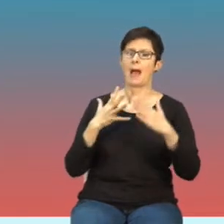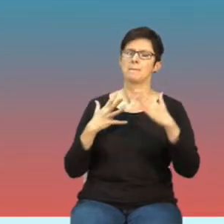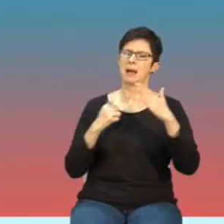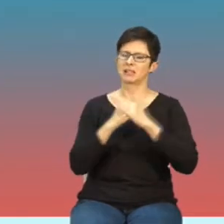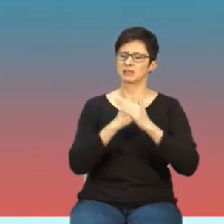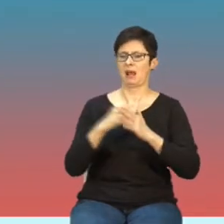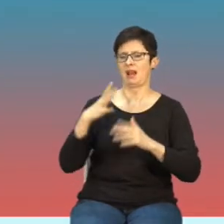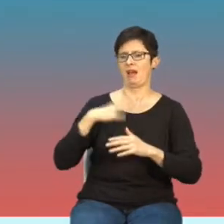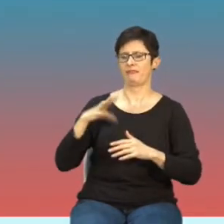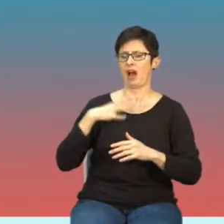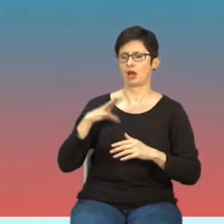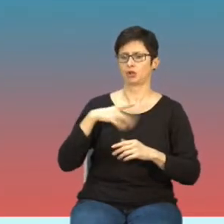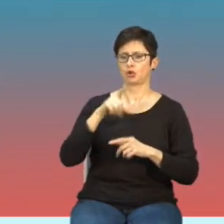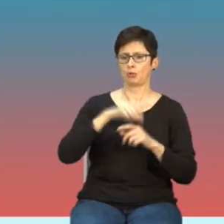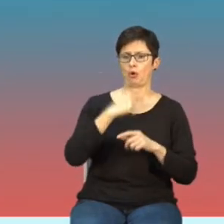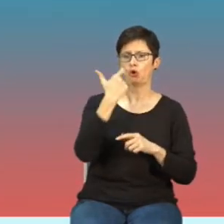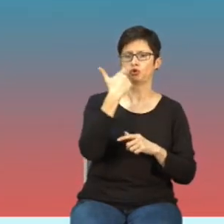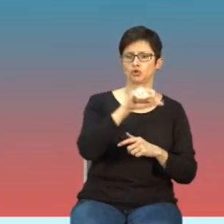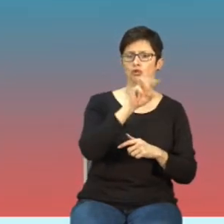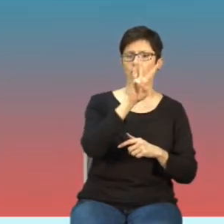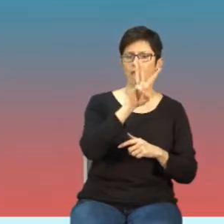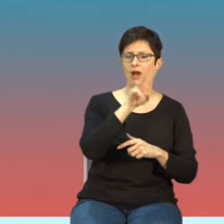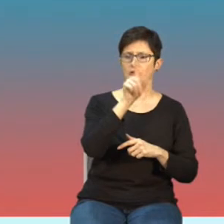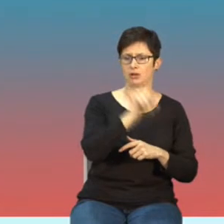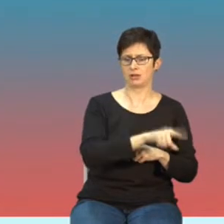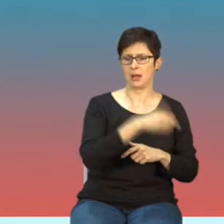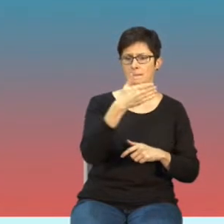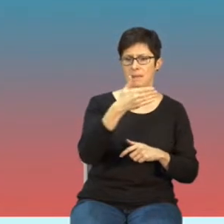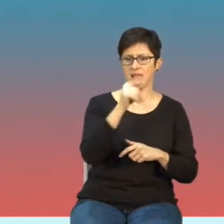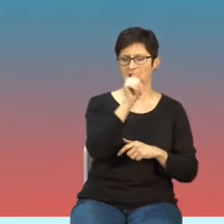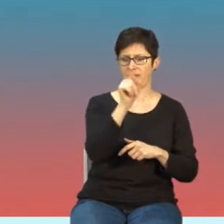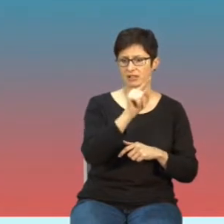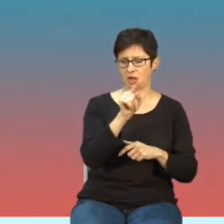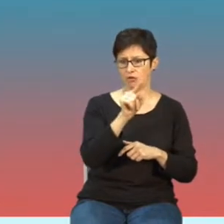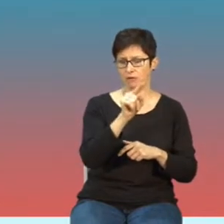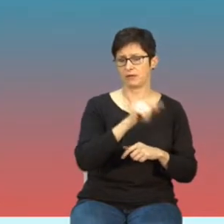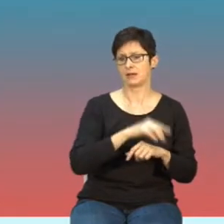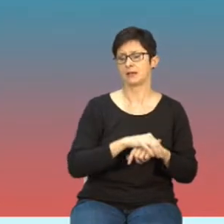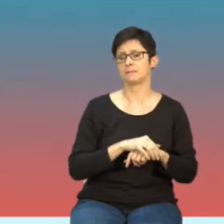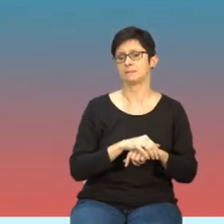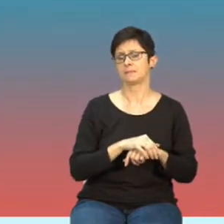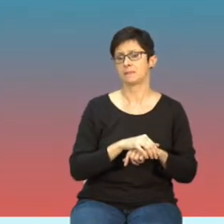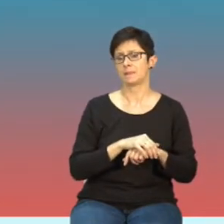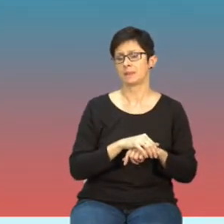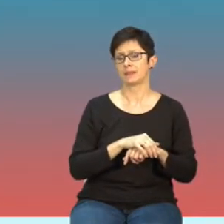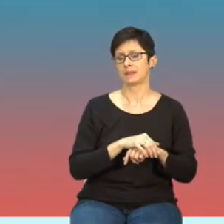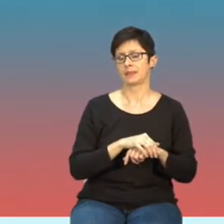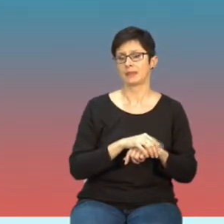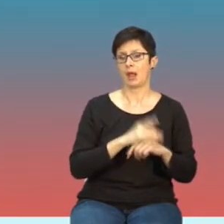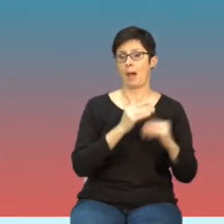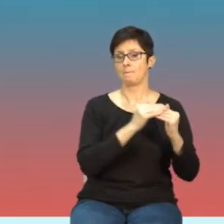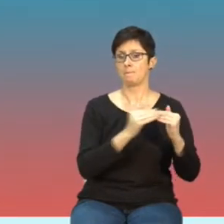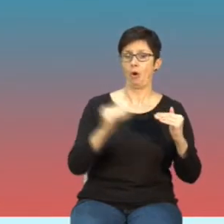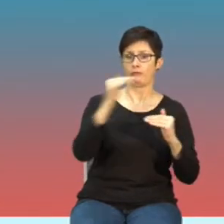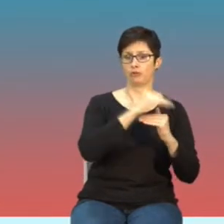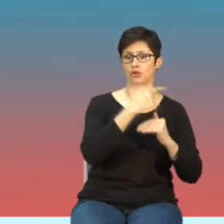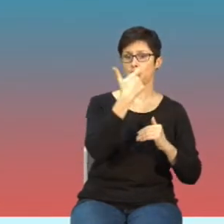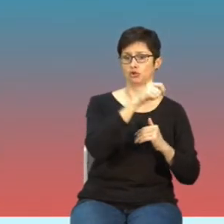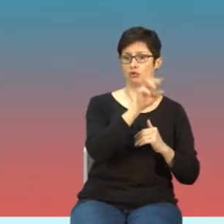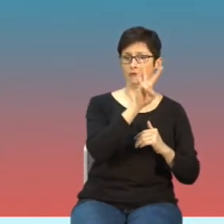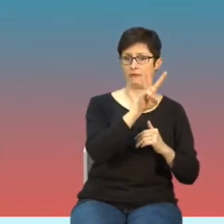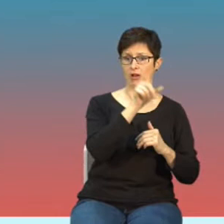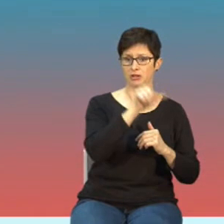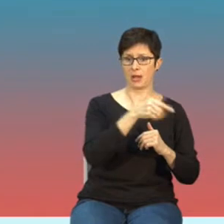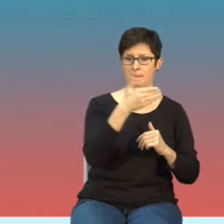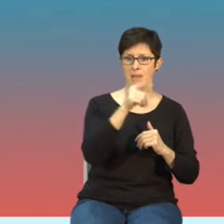dopuszczalna to było 100 Wt na metr kwadrat tak jak Ansi mówi, no jako, że powyżej 100 Wt na metr kwadrat